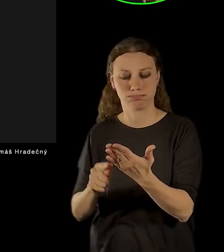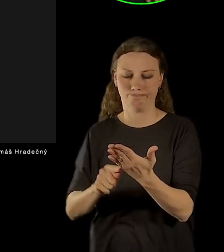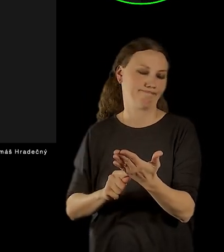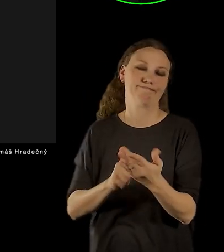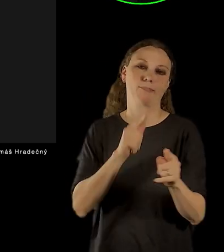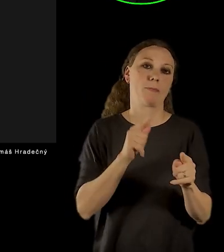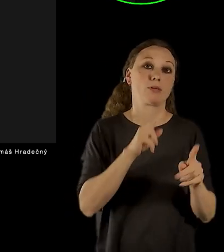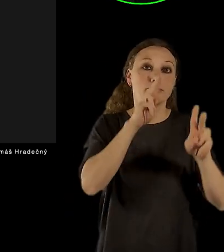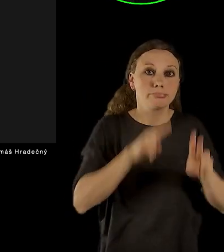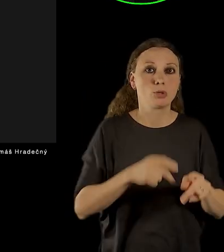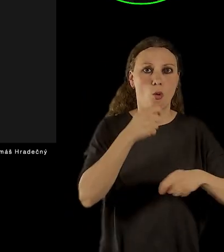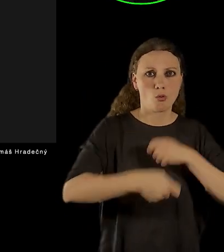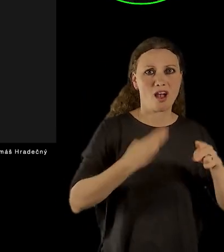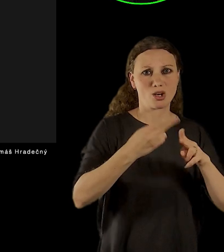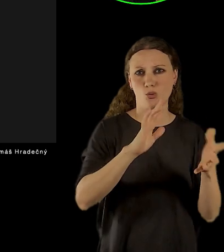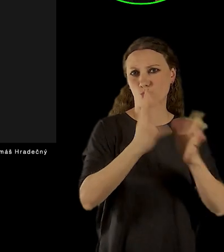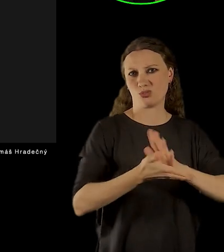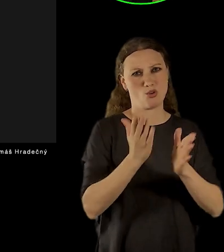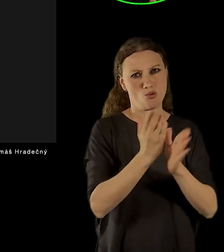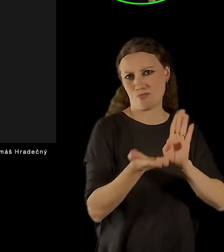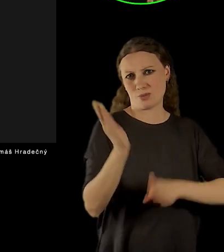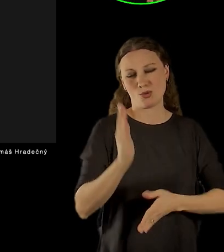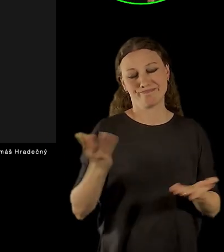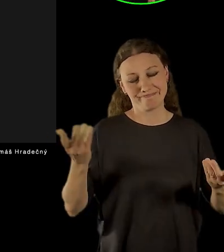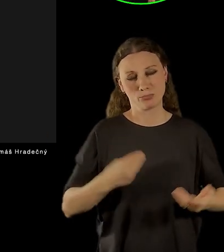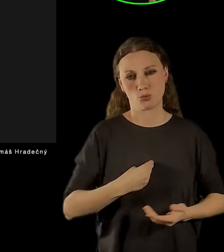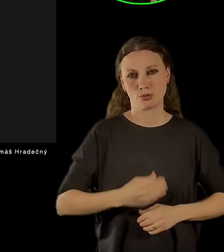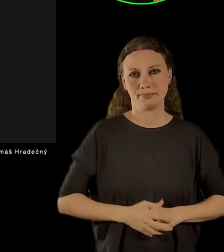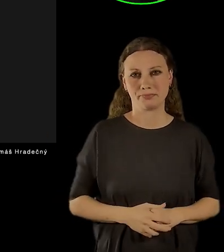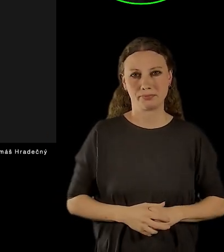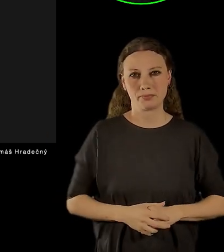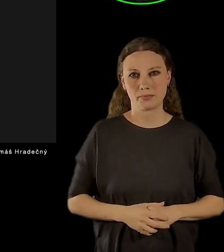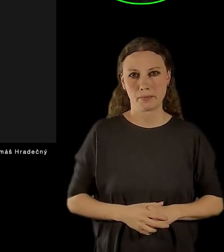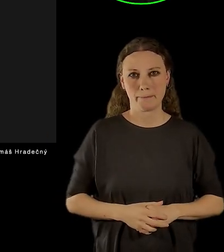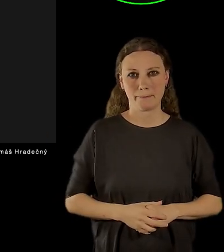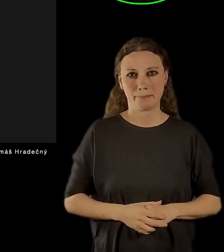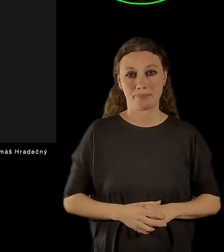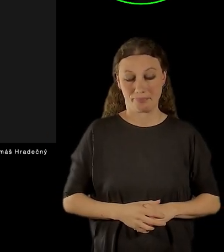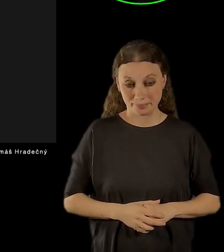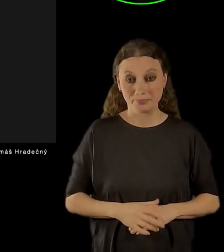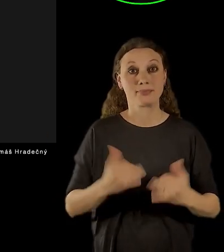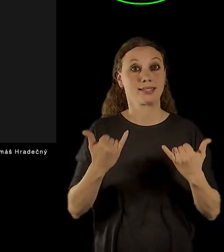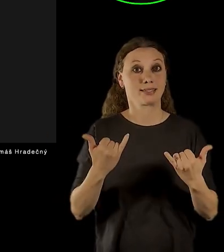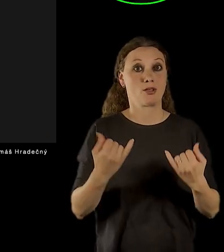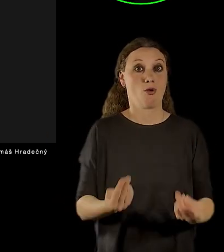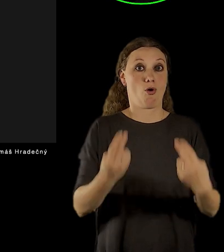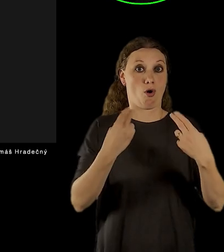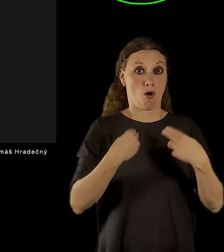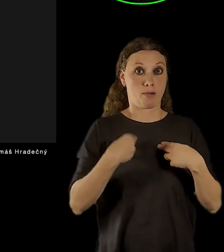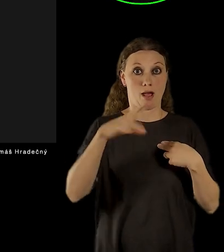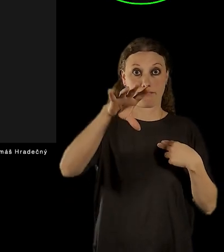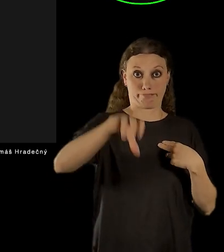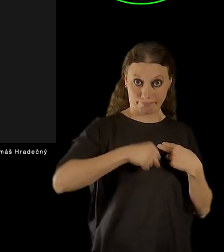Čili my jsme přišli do toho k tomu objektu ve chvíli,